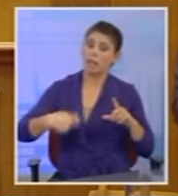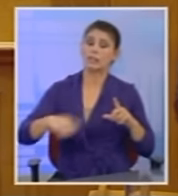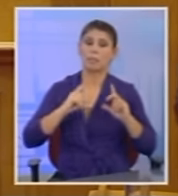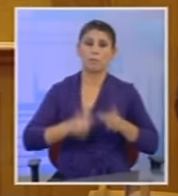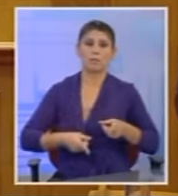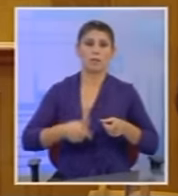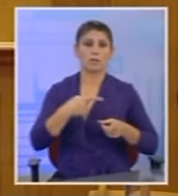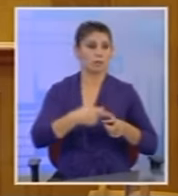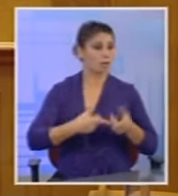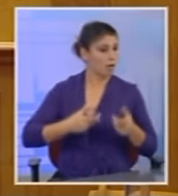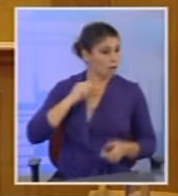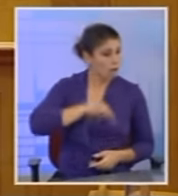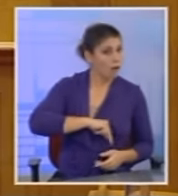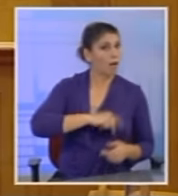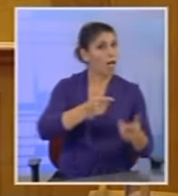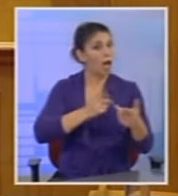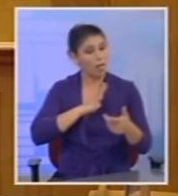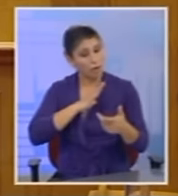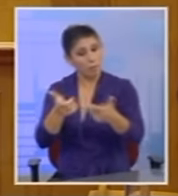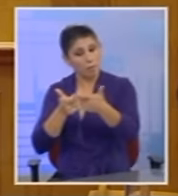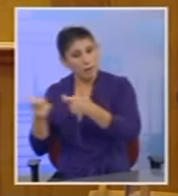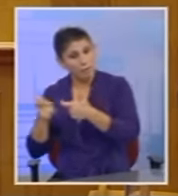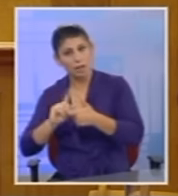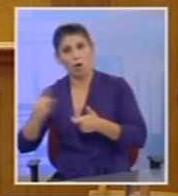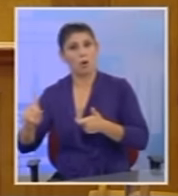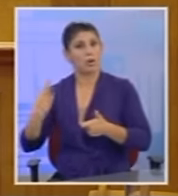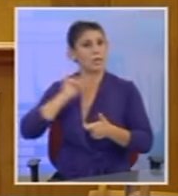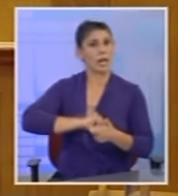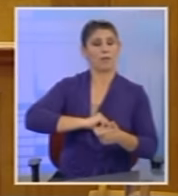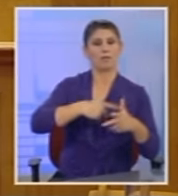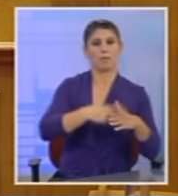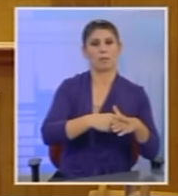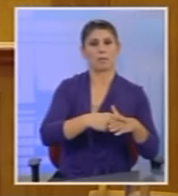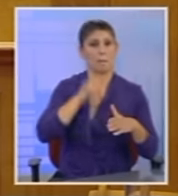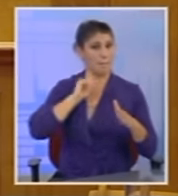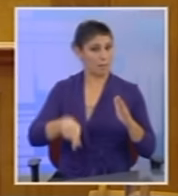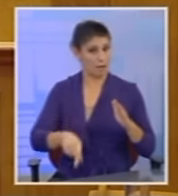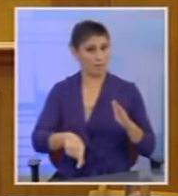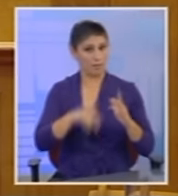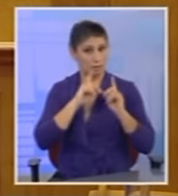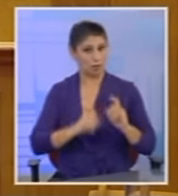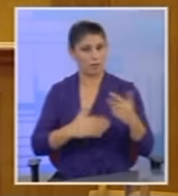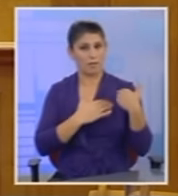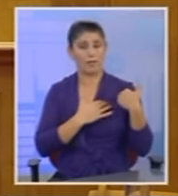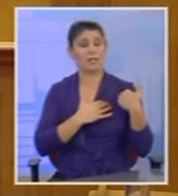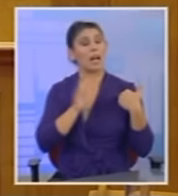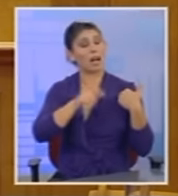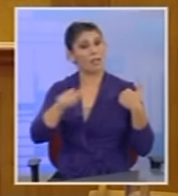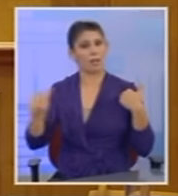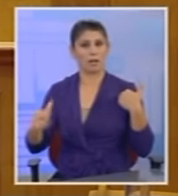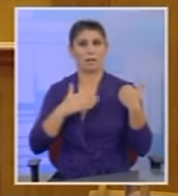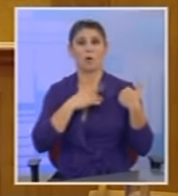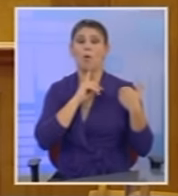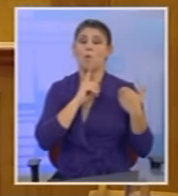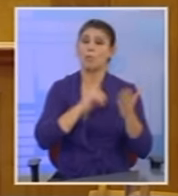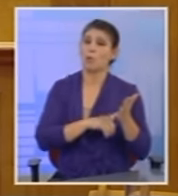προς όφελες των δανειοληπτών και όχι των τραπεζών. Η παράβαση της υποχρέωσης αυτή γεννά ευθύνη για κάθε αρμόδιο όργανο όπως νόμος